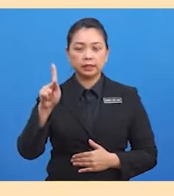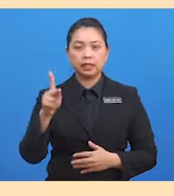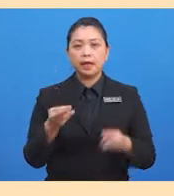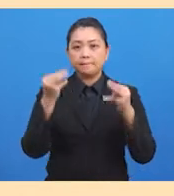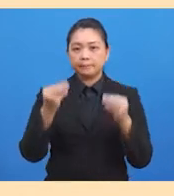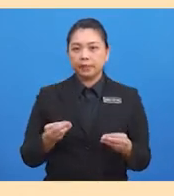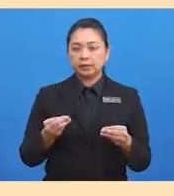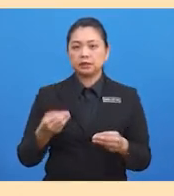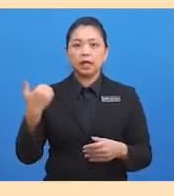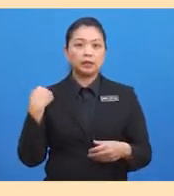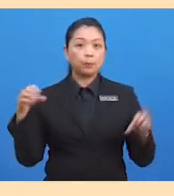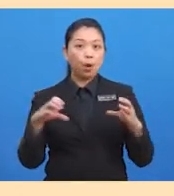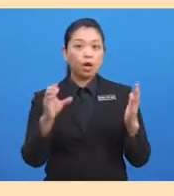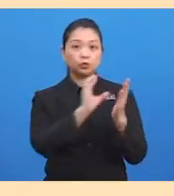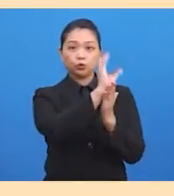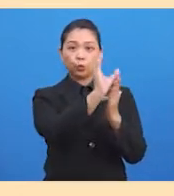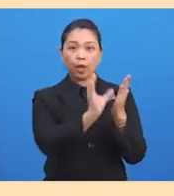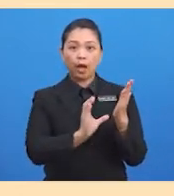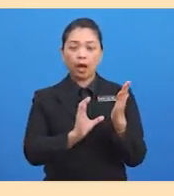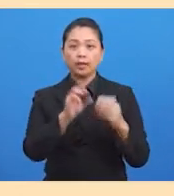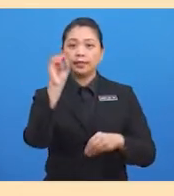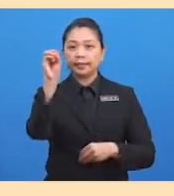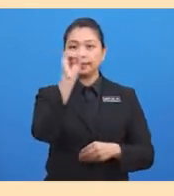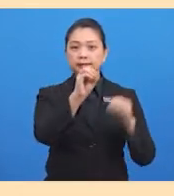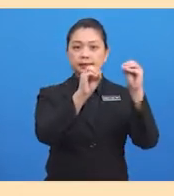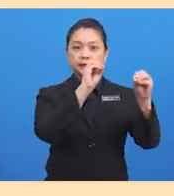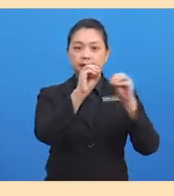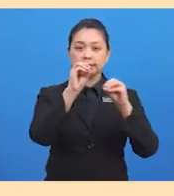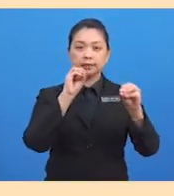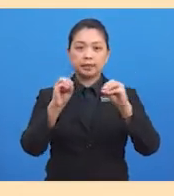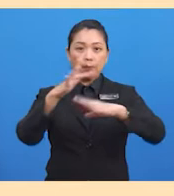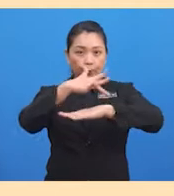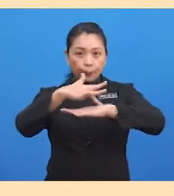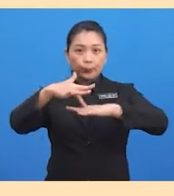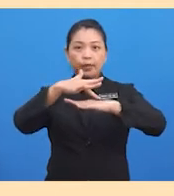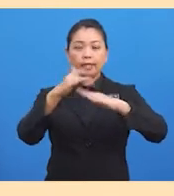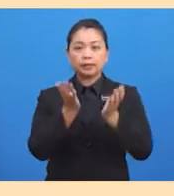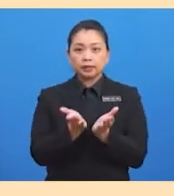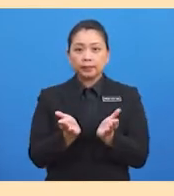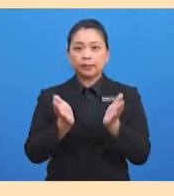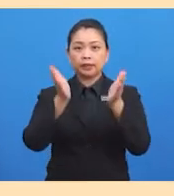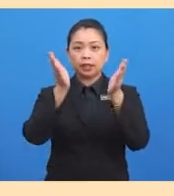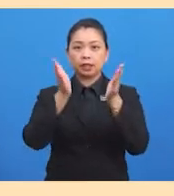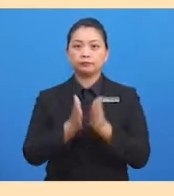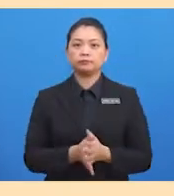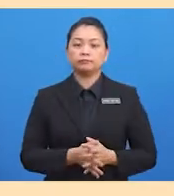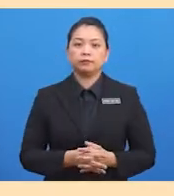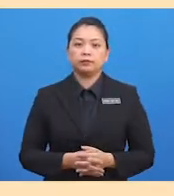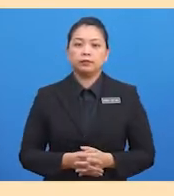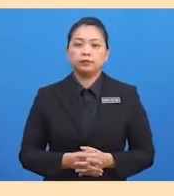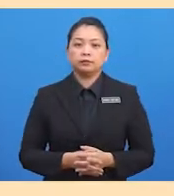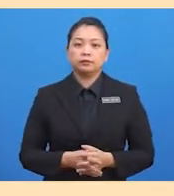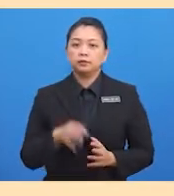menghasilkan corak yang menghiasi permukaan tembikar. Pola geometri sering kelihatan.